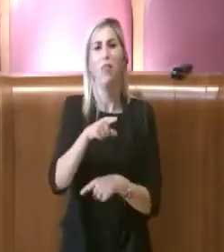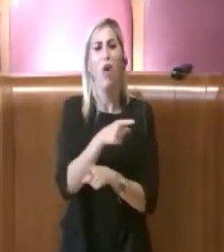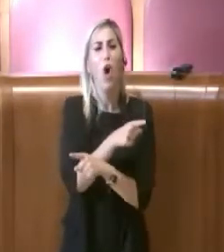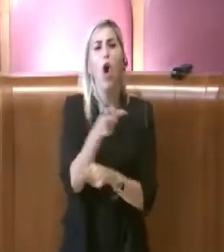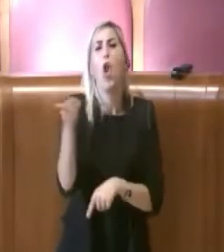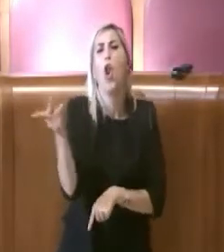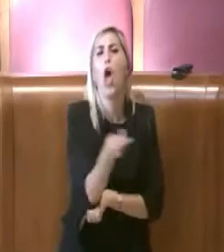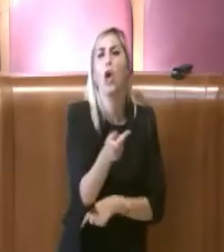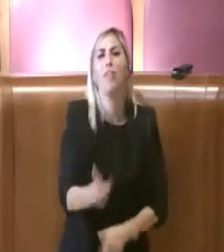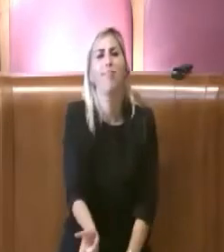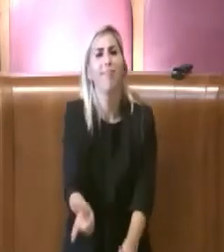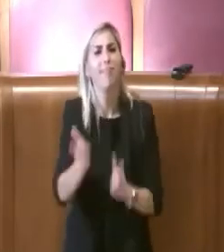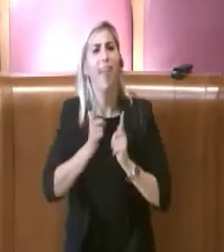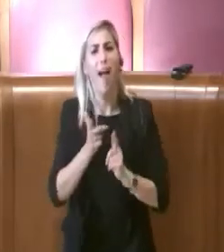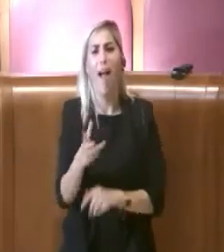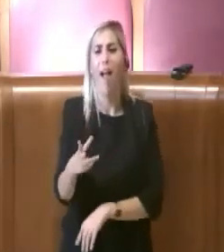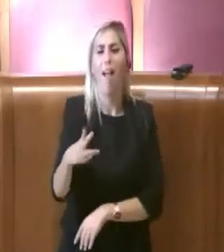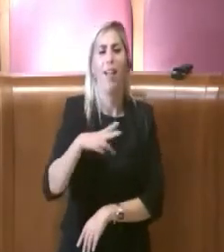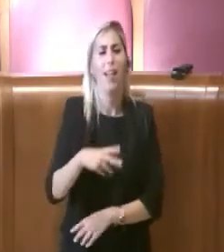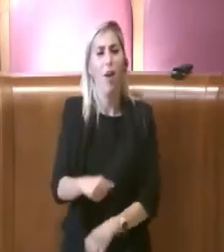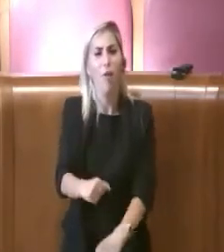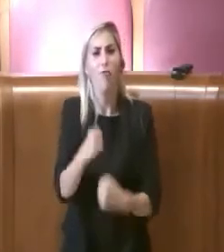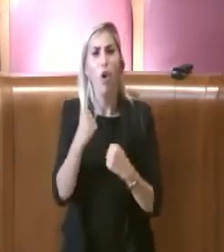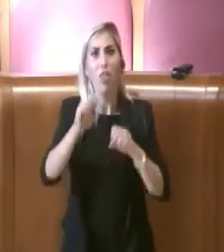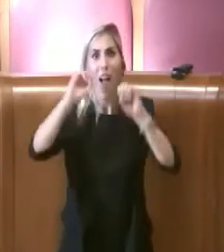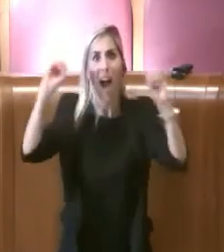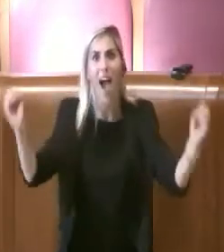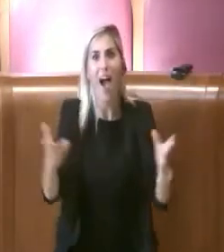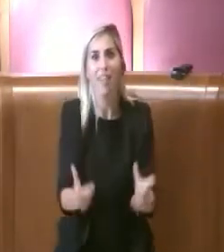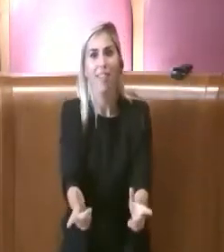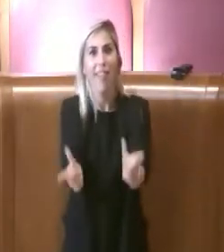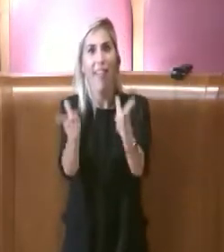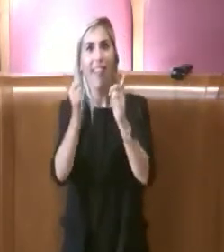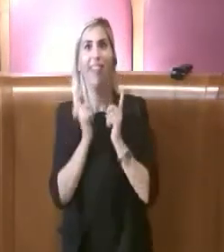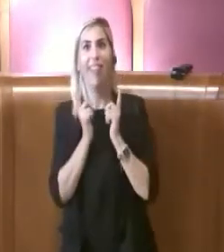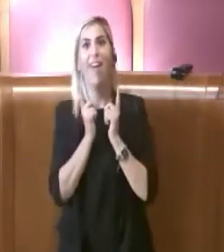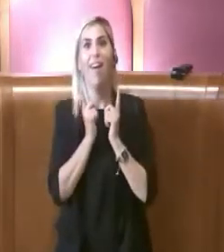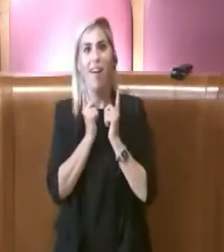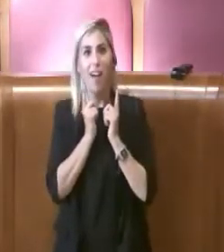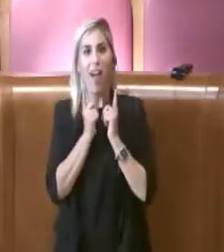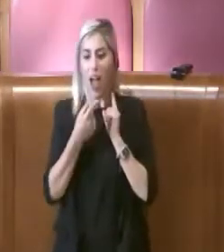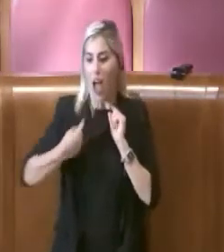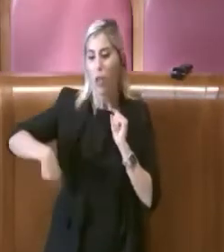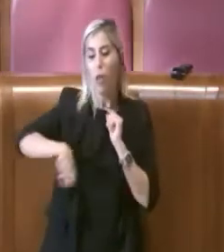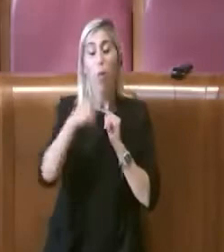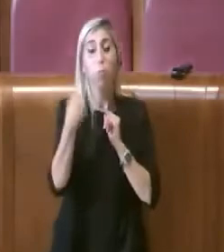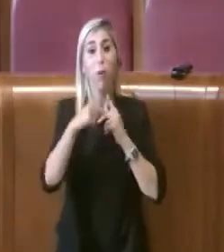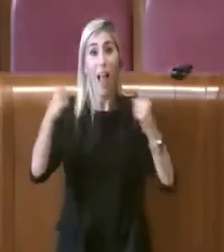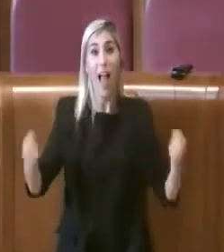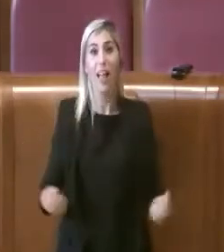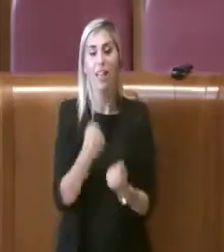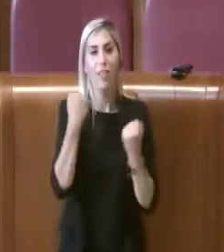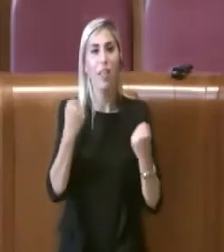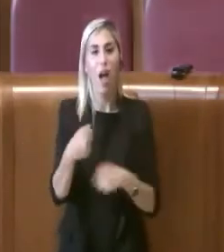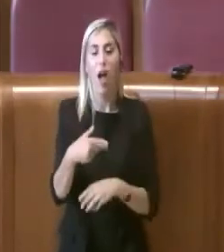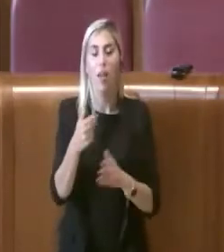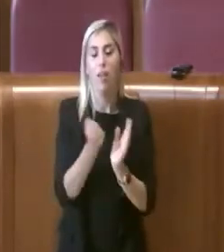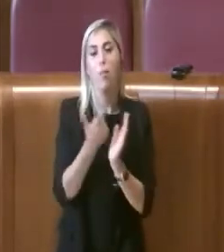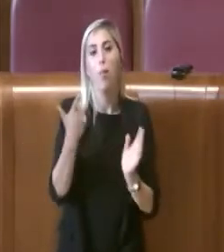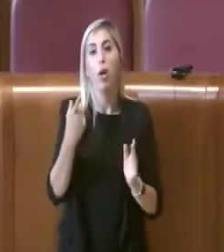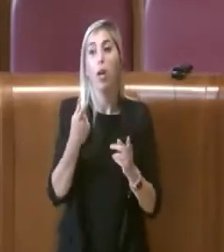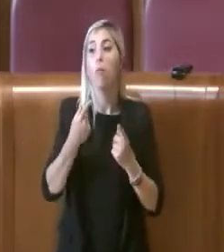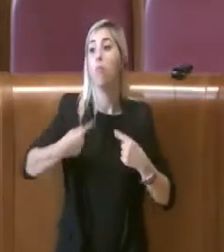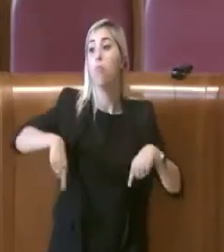dato, della grande arte che ci hanno dato, per cui questa è un'attività importante che